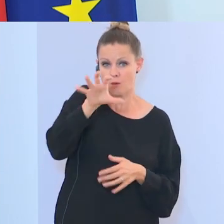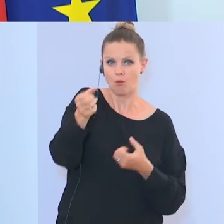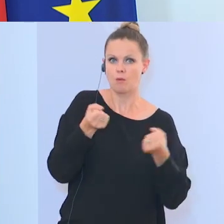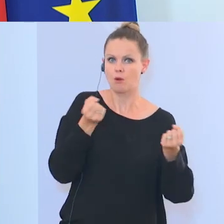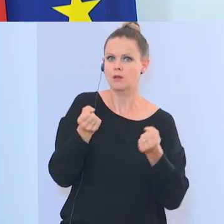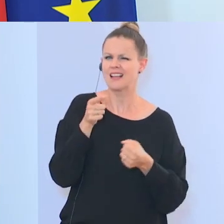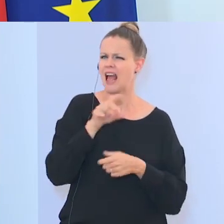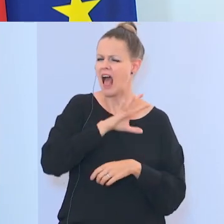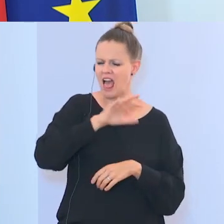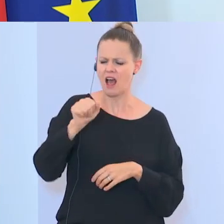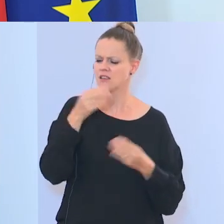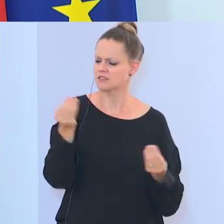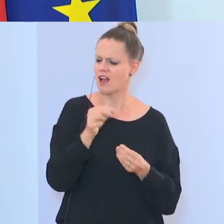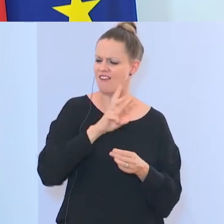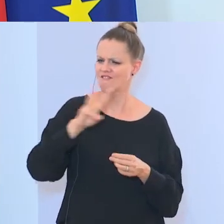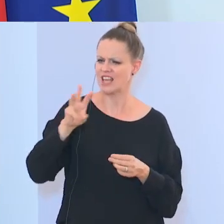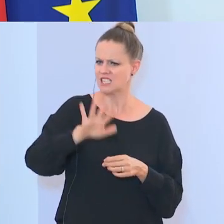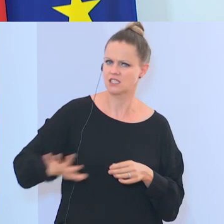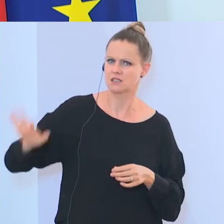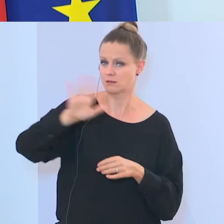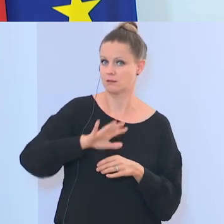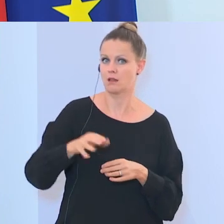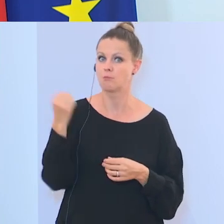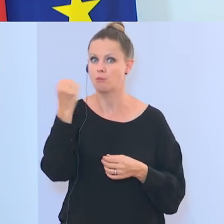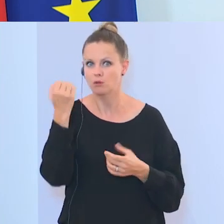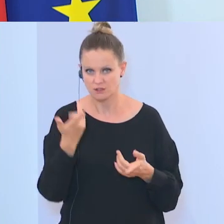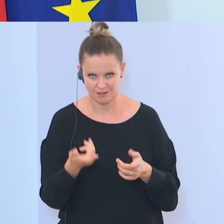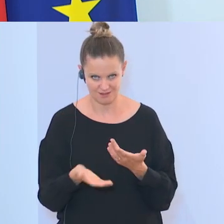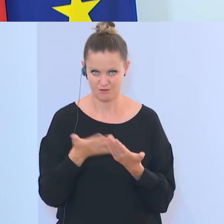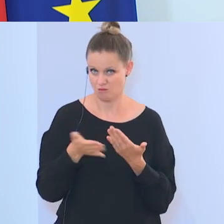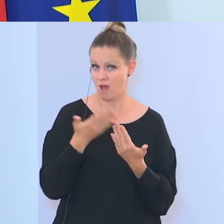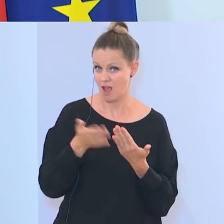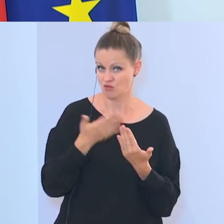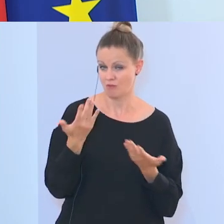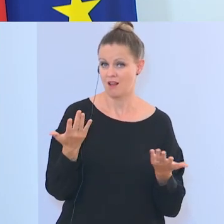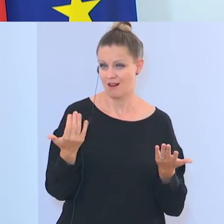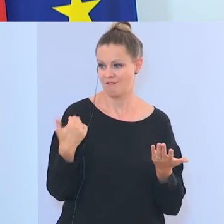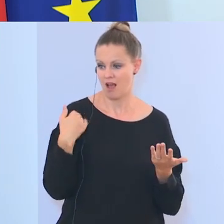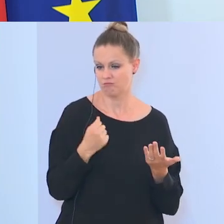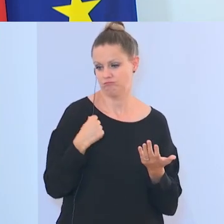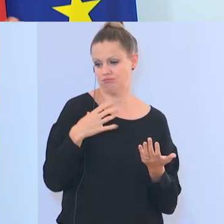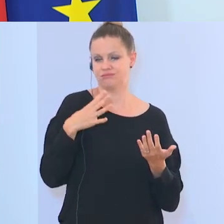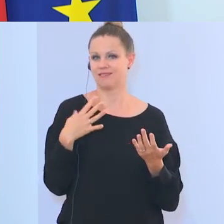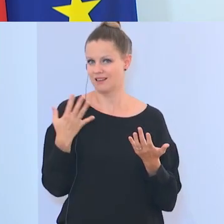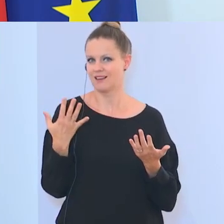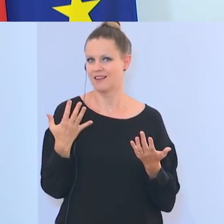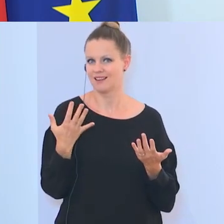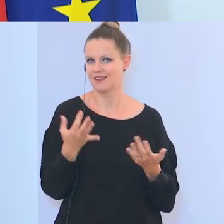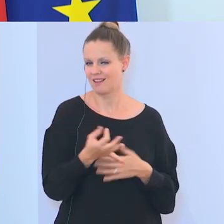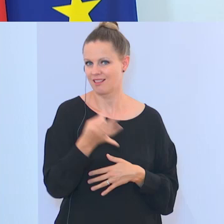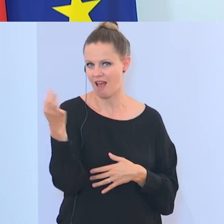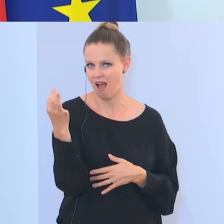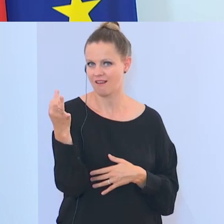seine Macht zu demonstrieren. Wir haben das anhand des Beispiels in den letzten Tagen, die Umwandlung der